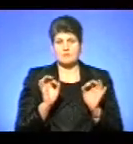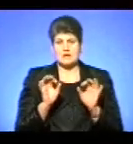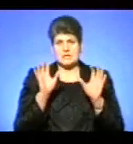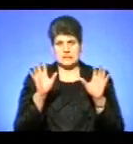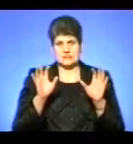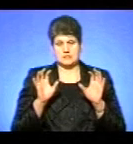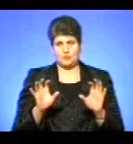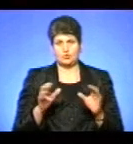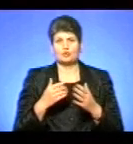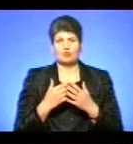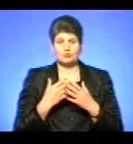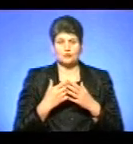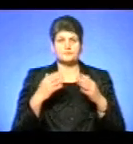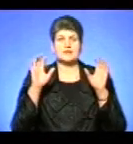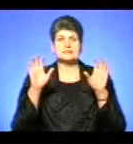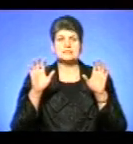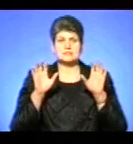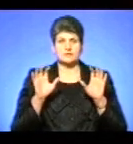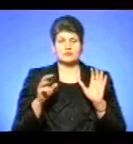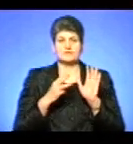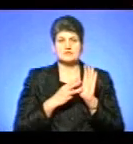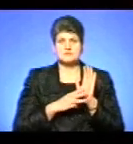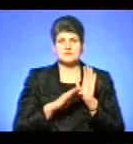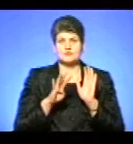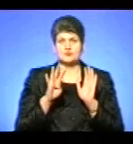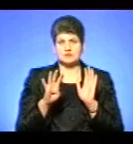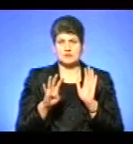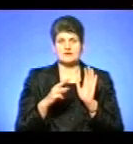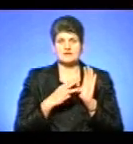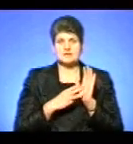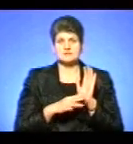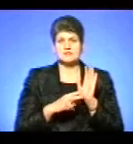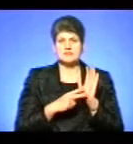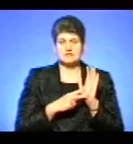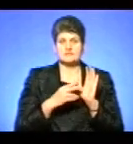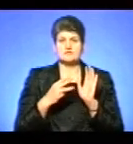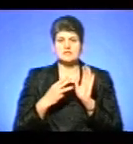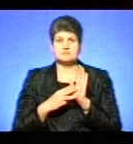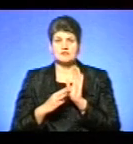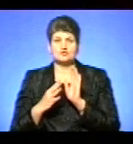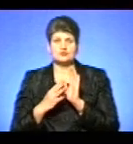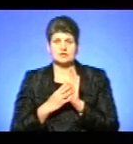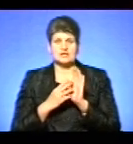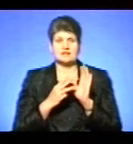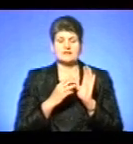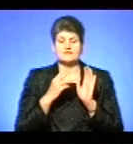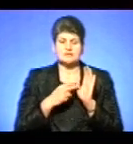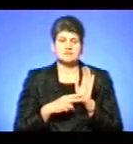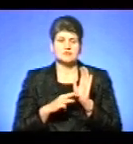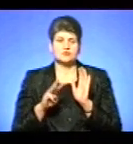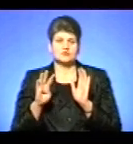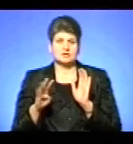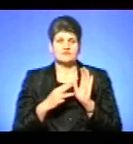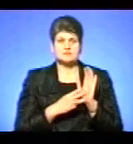Тобто, закон 84-87, 84-88. Щоб зробили